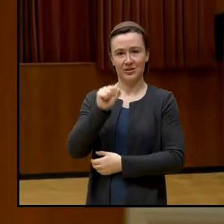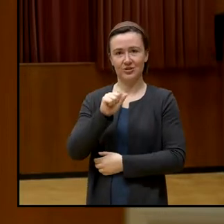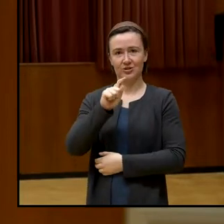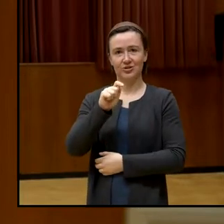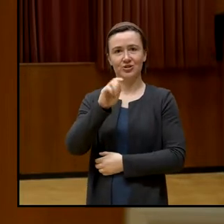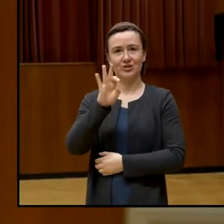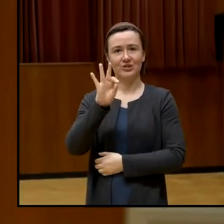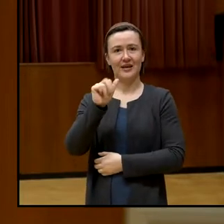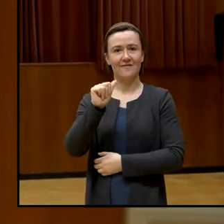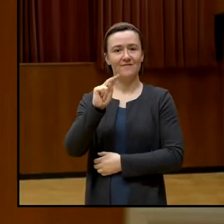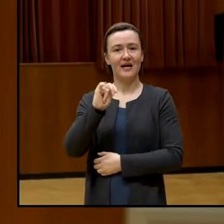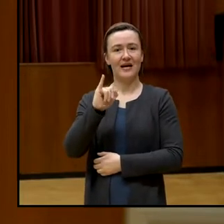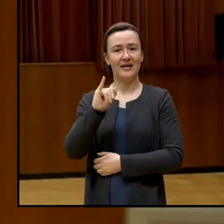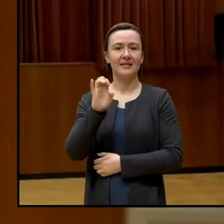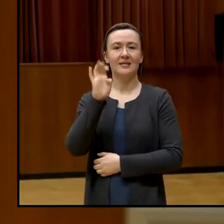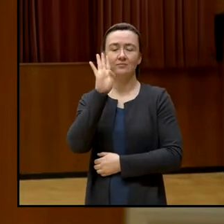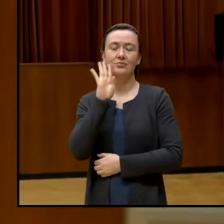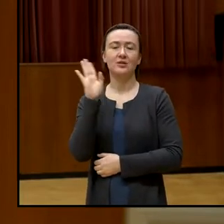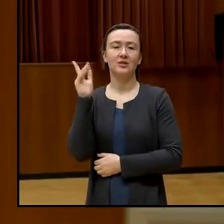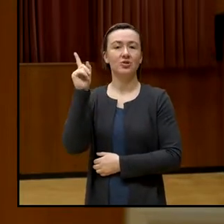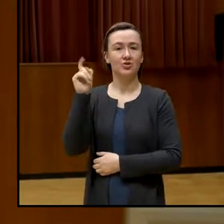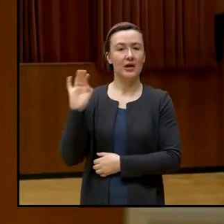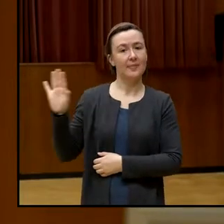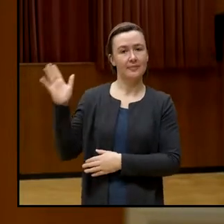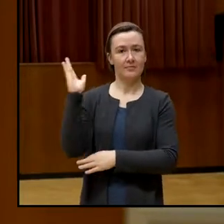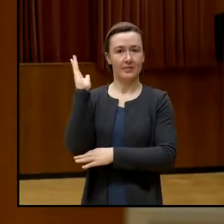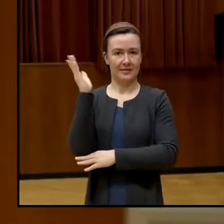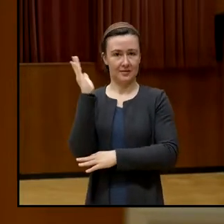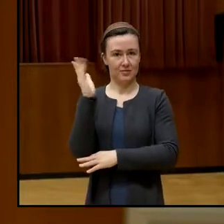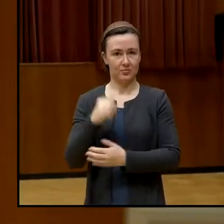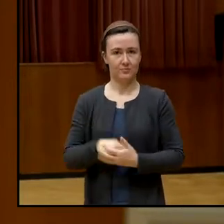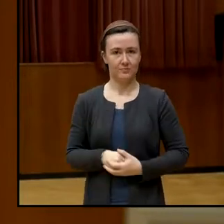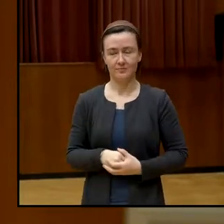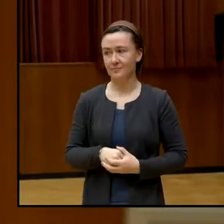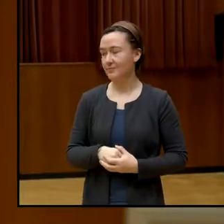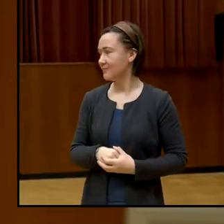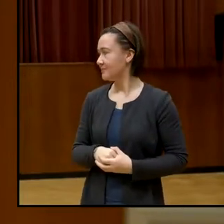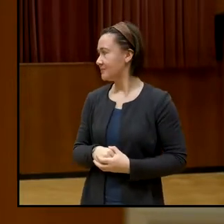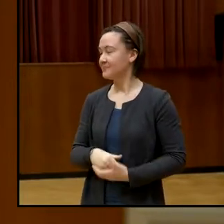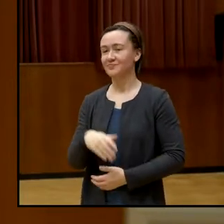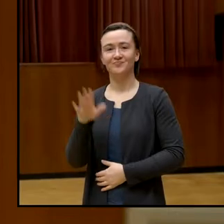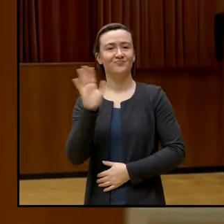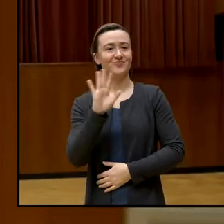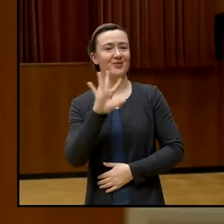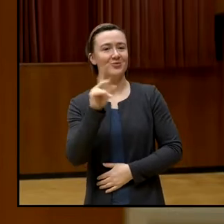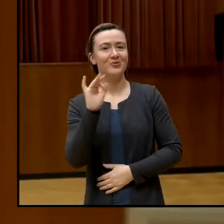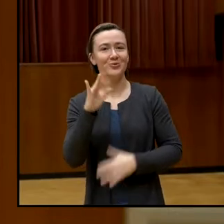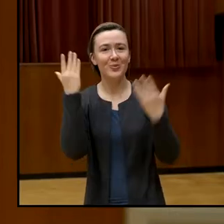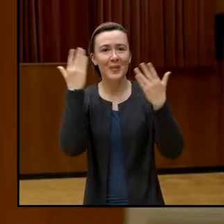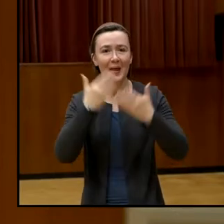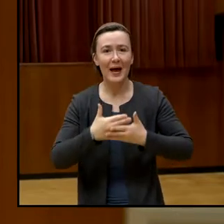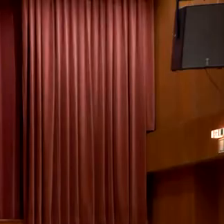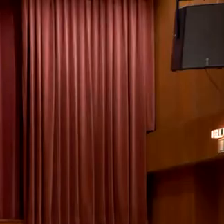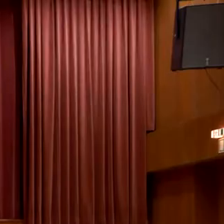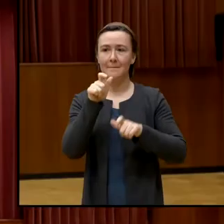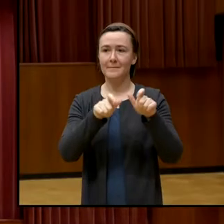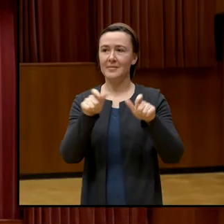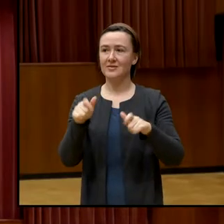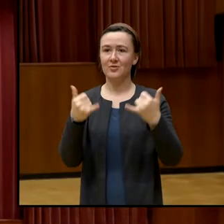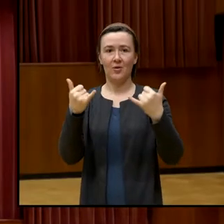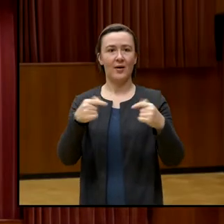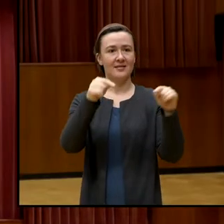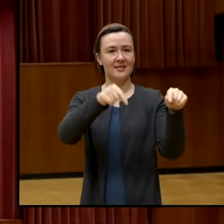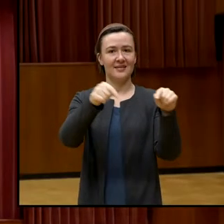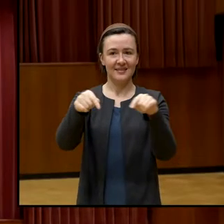gleich mit Ihrer Präsentation zu beginnen. Ja, hallo, schönen guten Abend an alle anwesenden Personen.